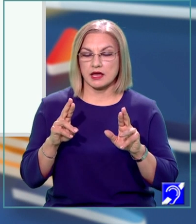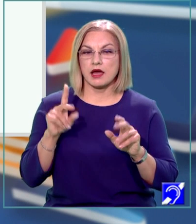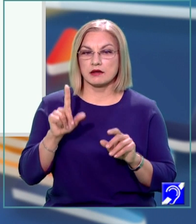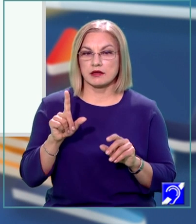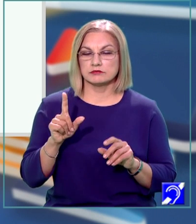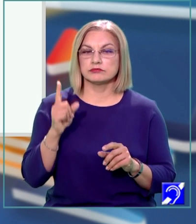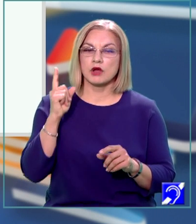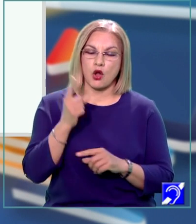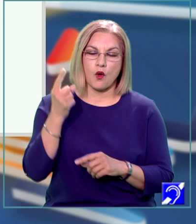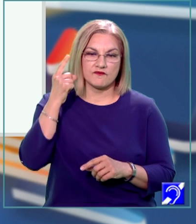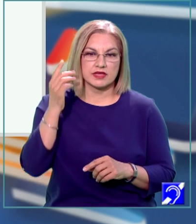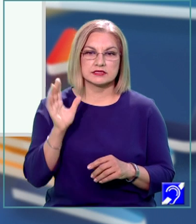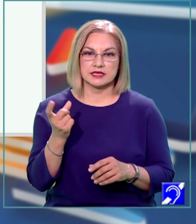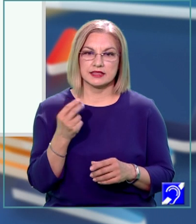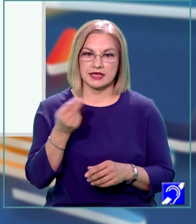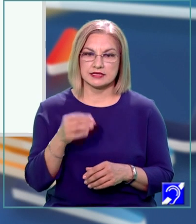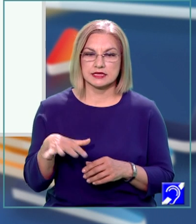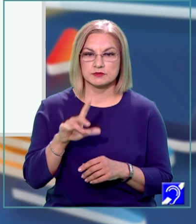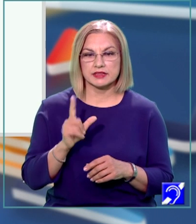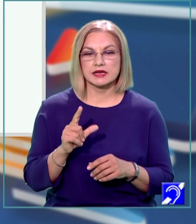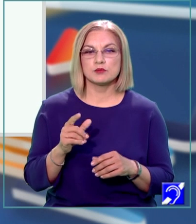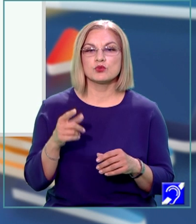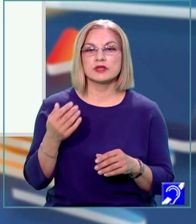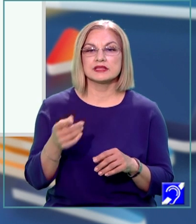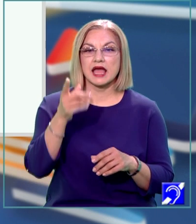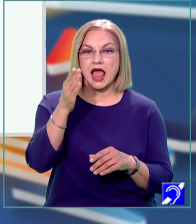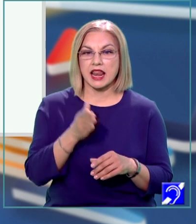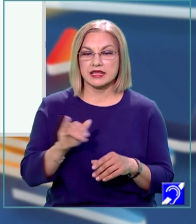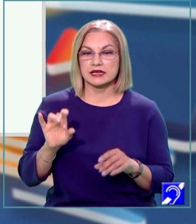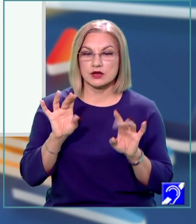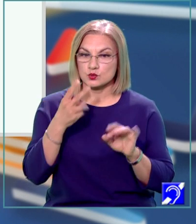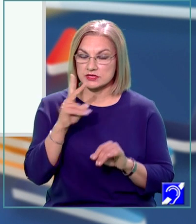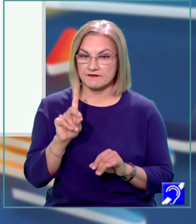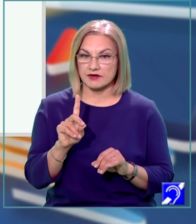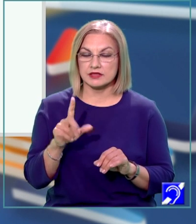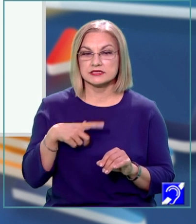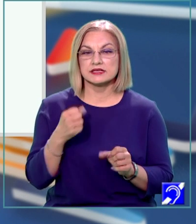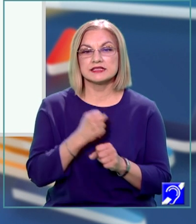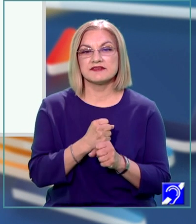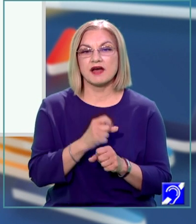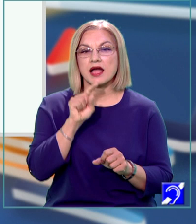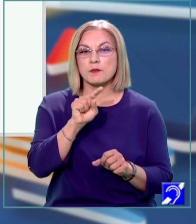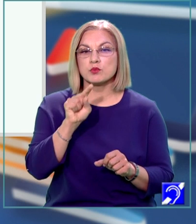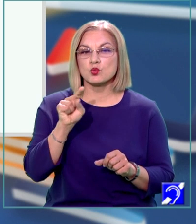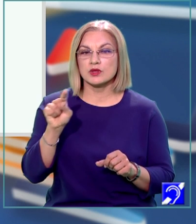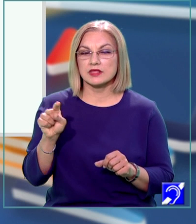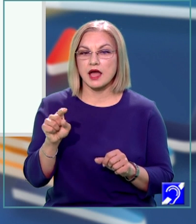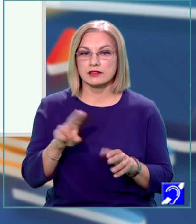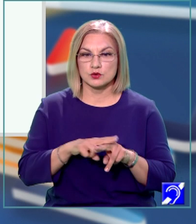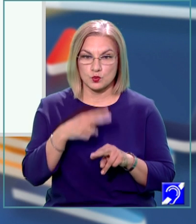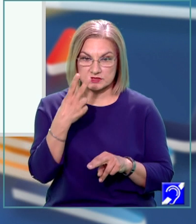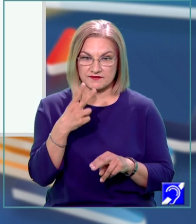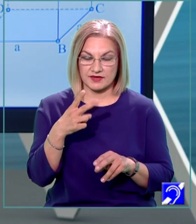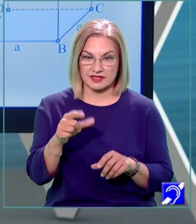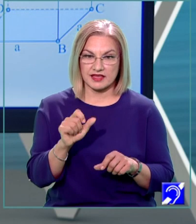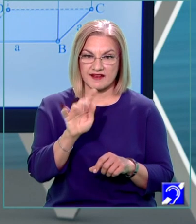desen în spațiu trebuie ca muchiile care nu se văd să fie realizate punctat așa cum se poate observa în figura numărul